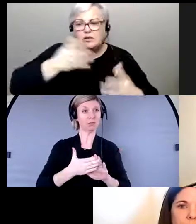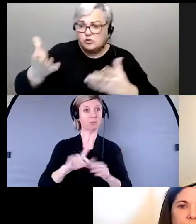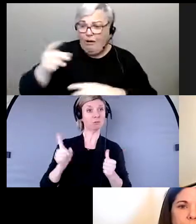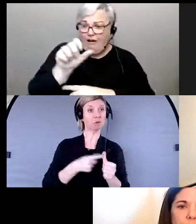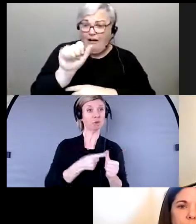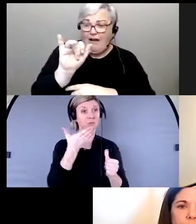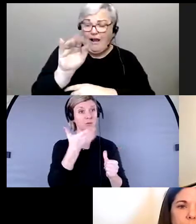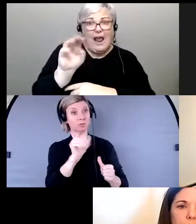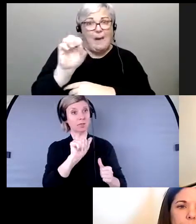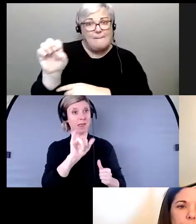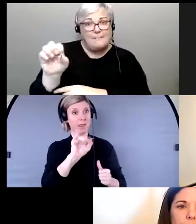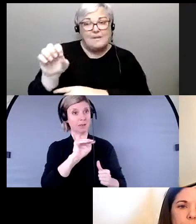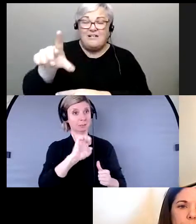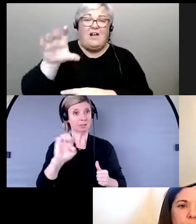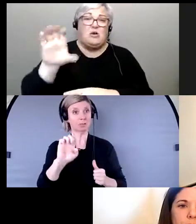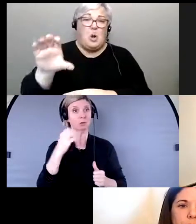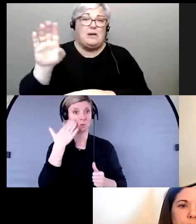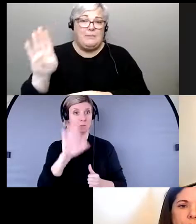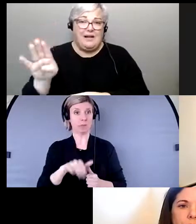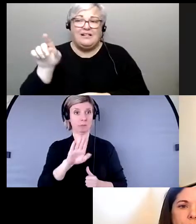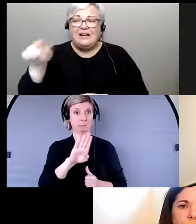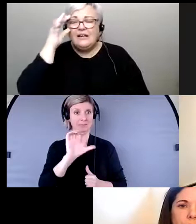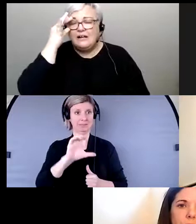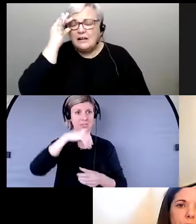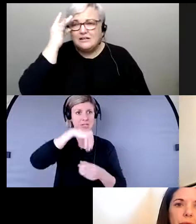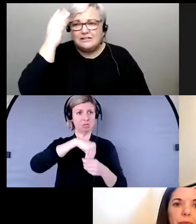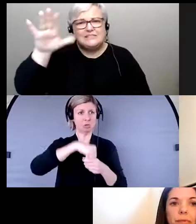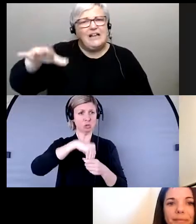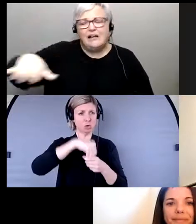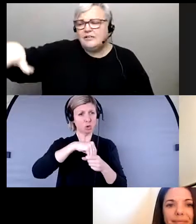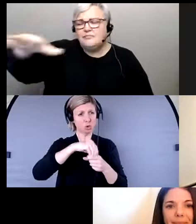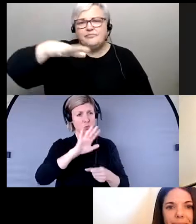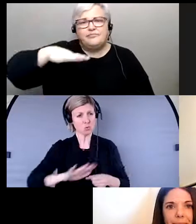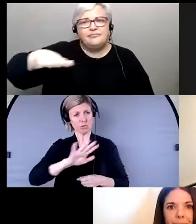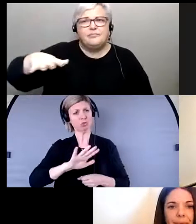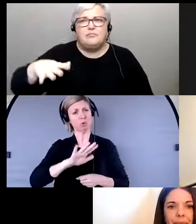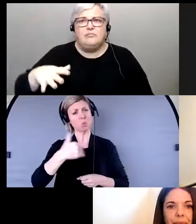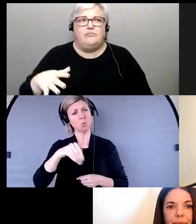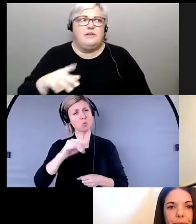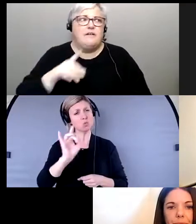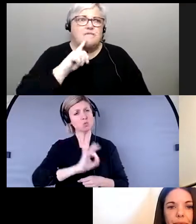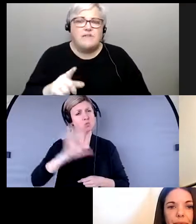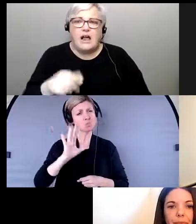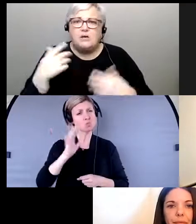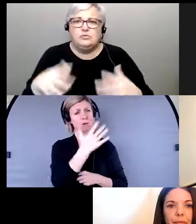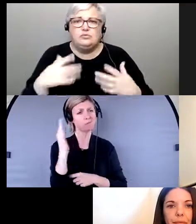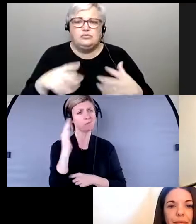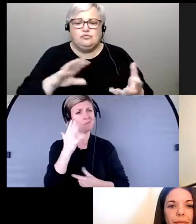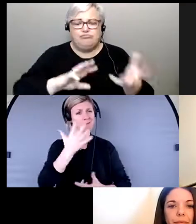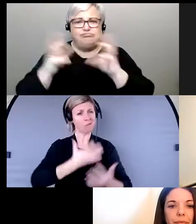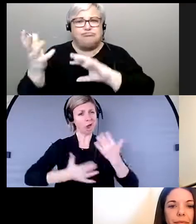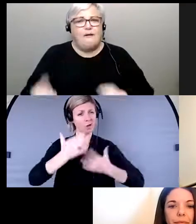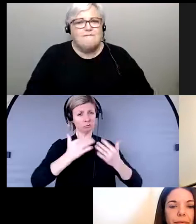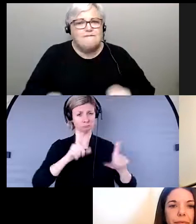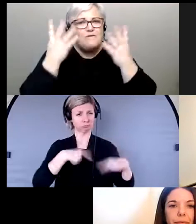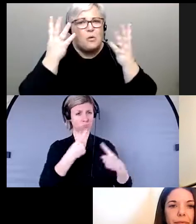savons qu'à l'intérieur de la Colombie-Britannique, que la Colombie-Britannique a été gravement touchée par des incendies